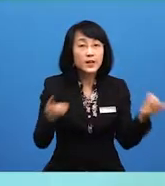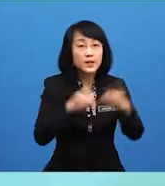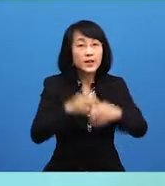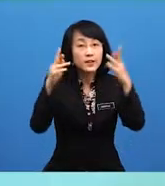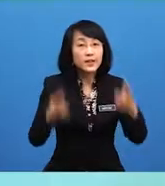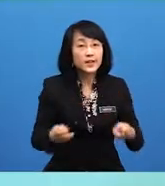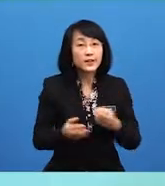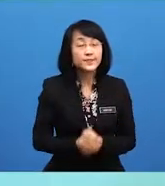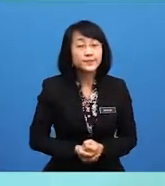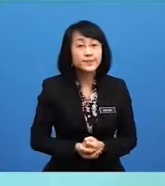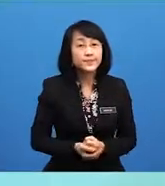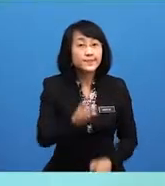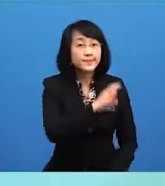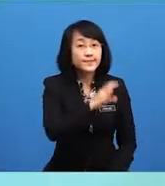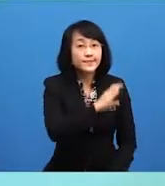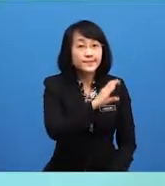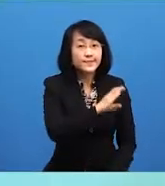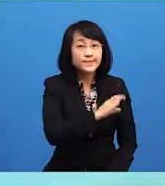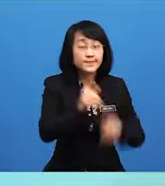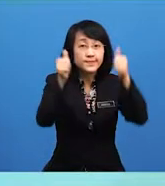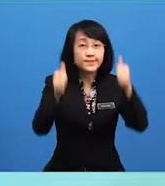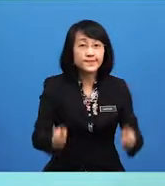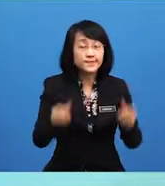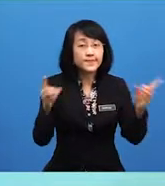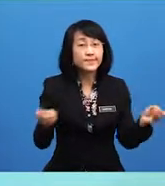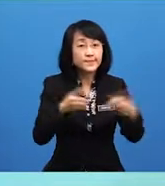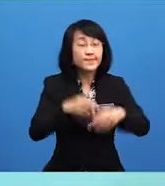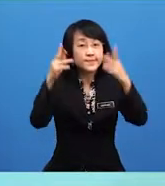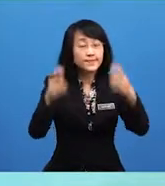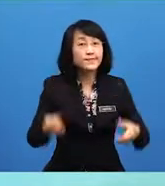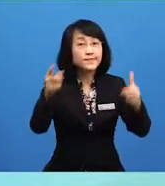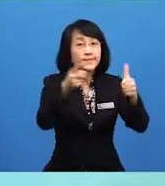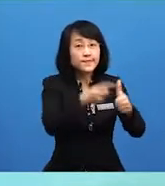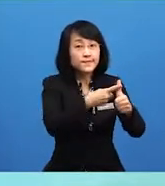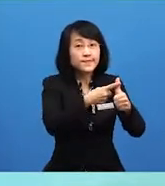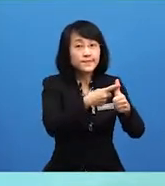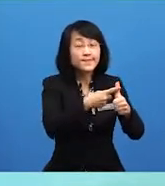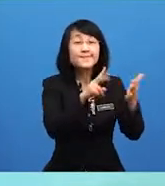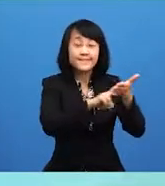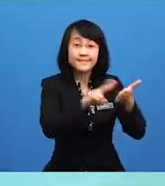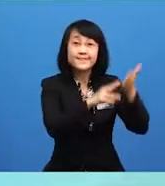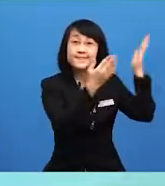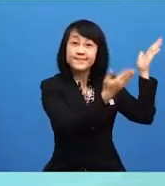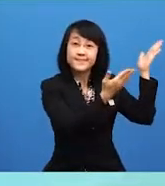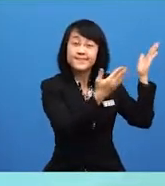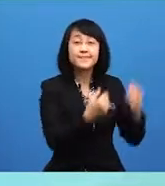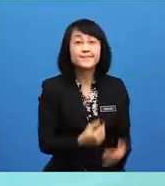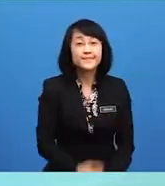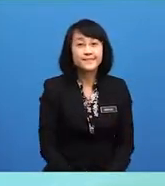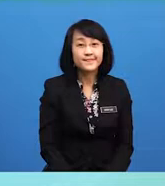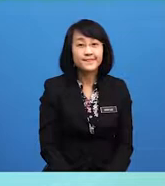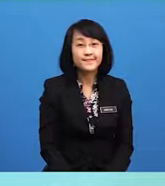Ya, kriteria ahli Dewan Rakyat ialah yang pertama, warga negara Malaysia. Yang kedua,